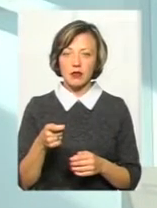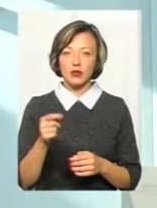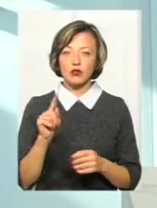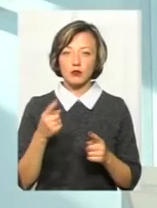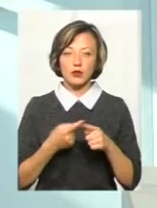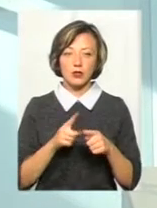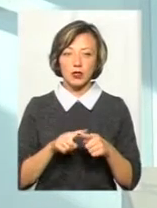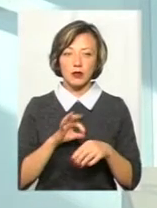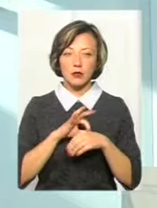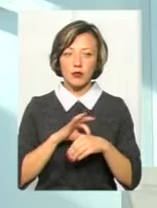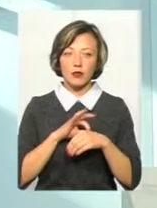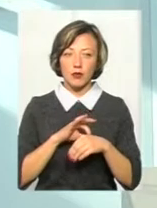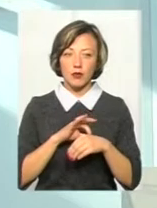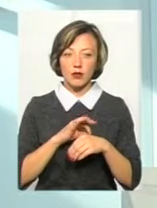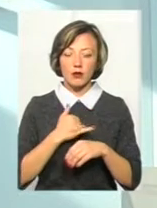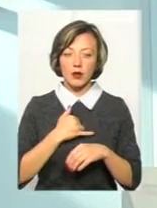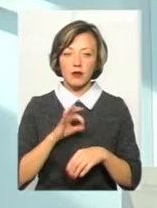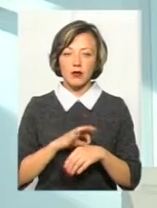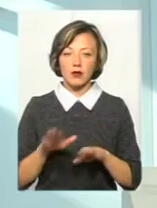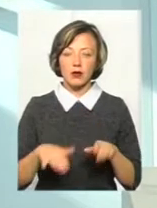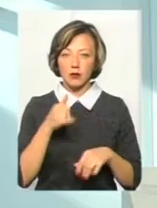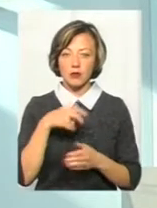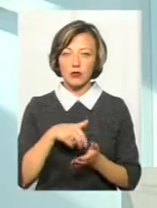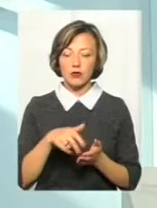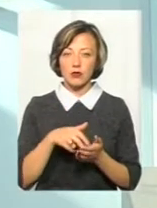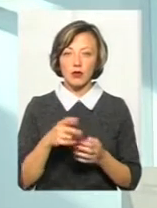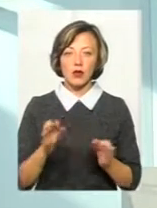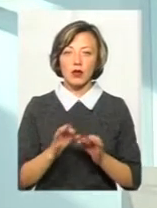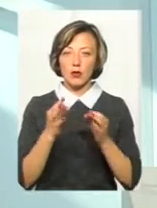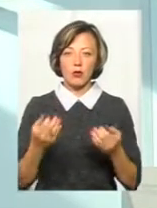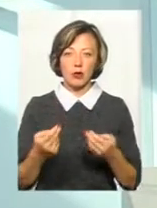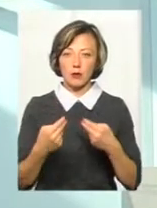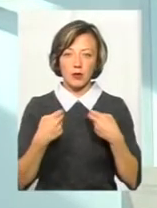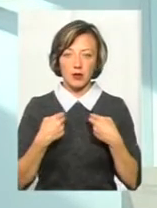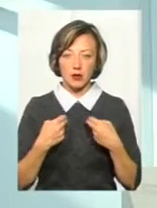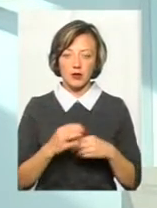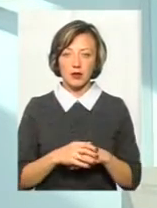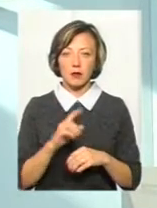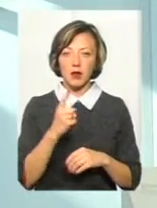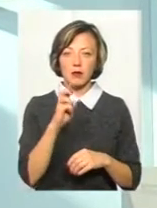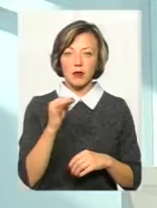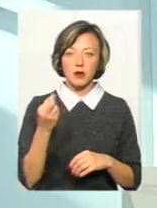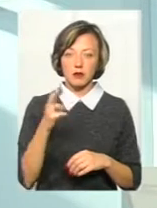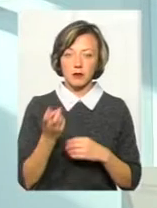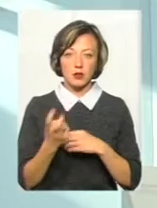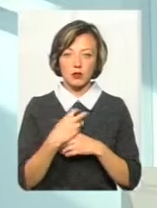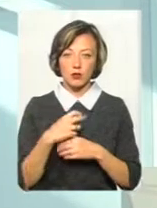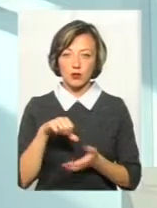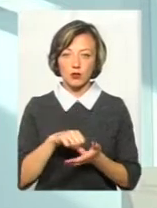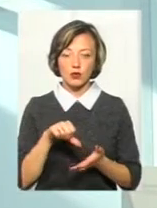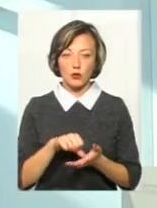це не проводять? В мене хворі ноги, не можу ходити до мене навіть ні разу. Від першого березня не прийшов